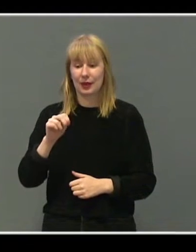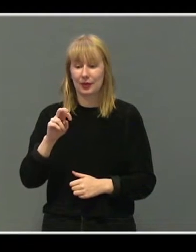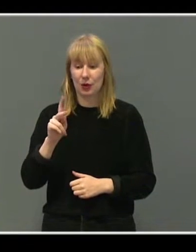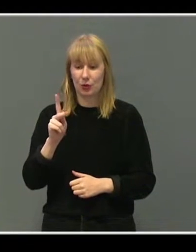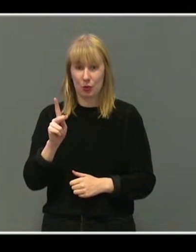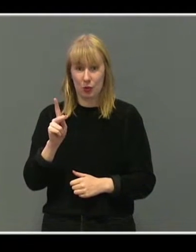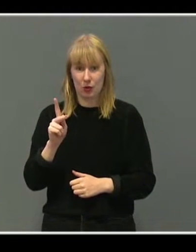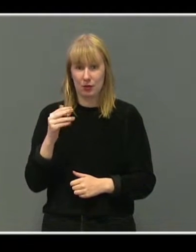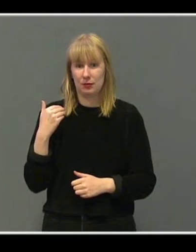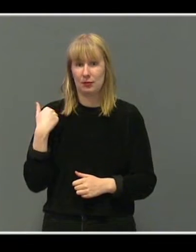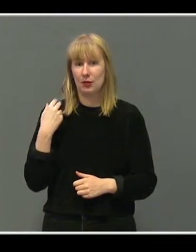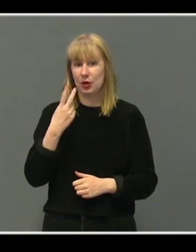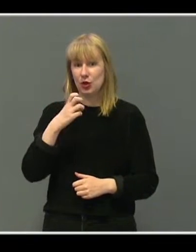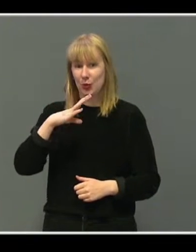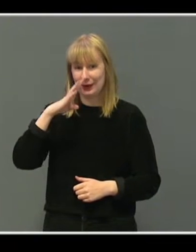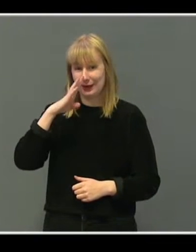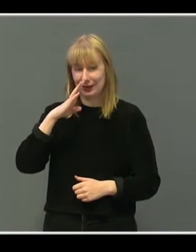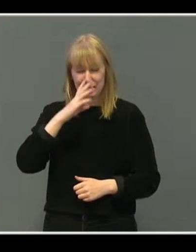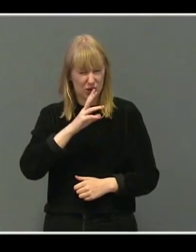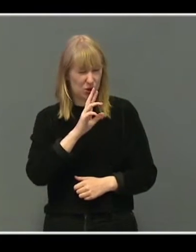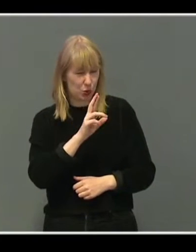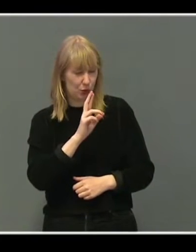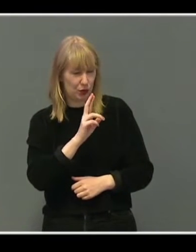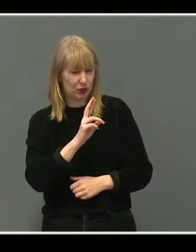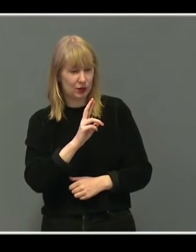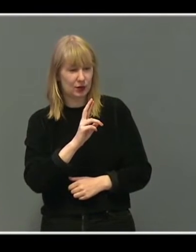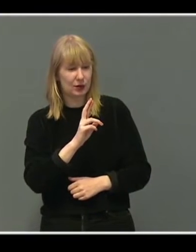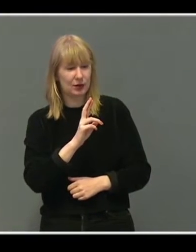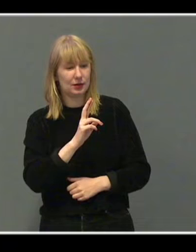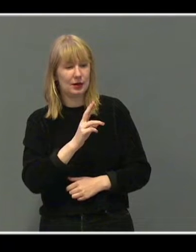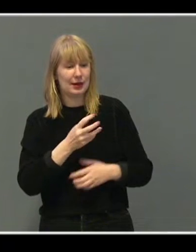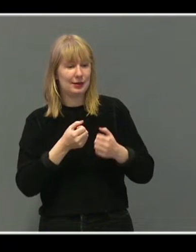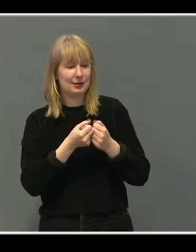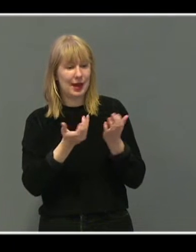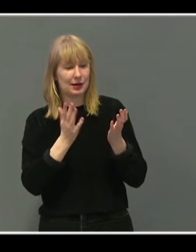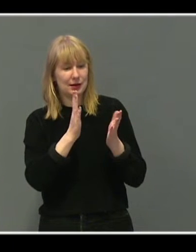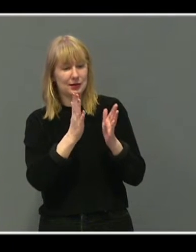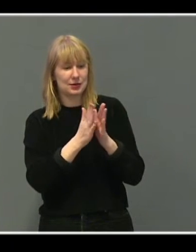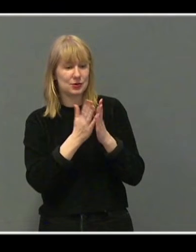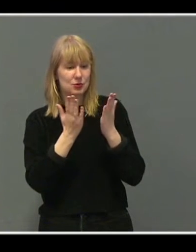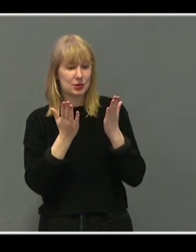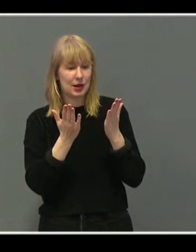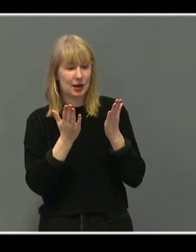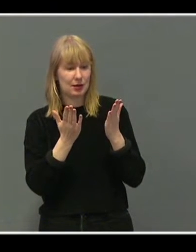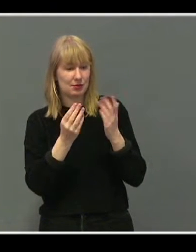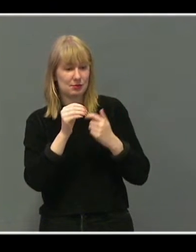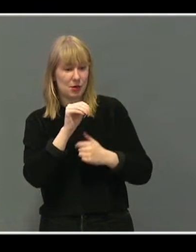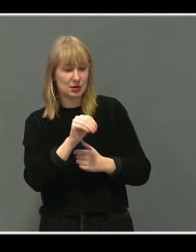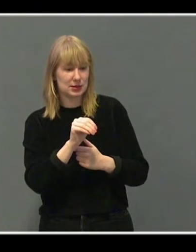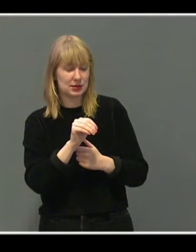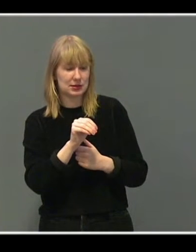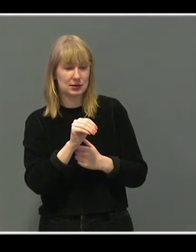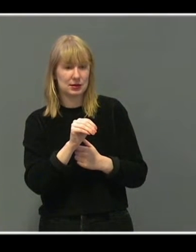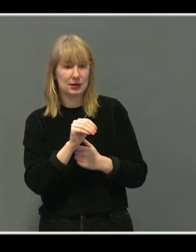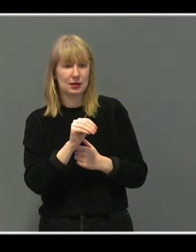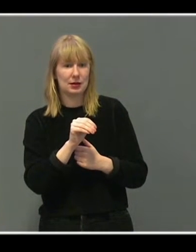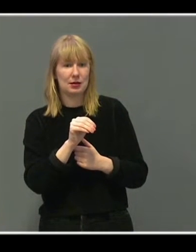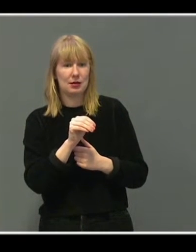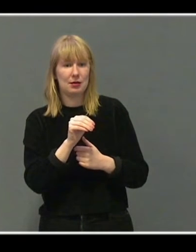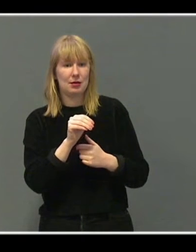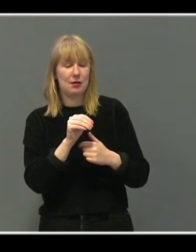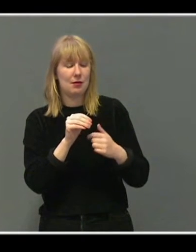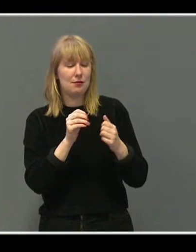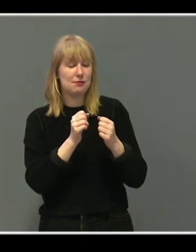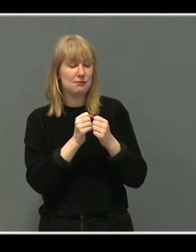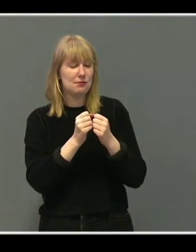i 2019, Robert, delte historien om matts,- -"så ble den jo lest